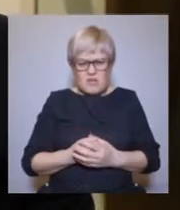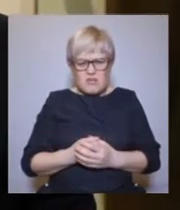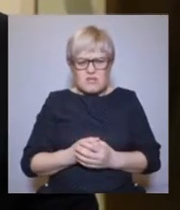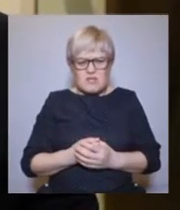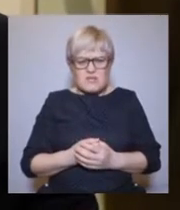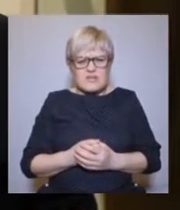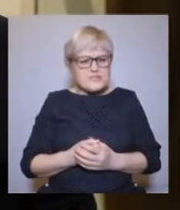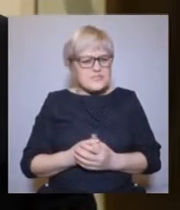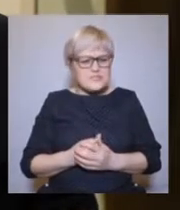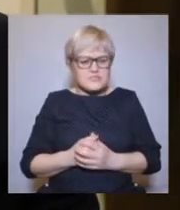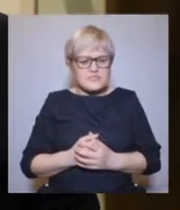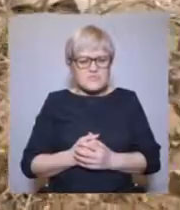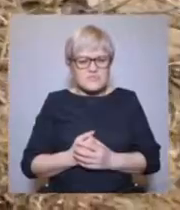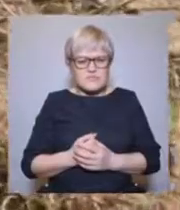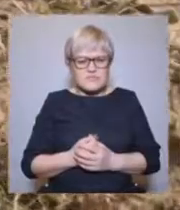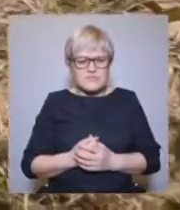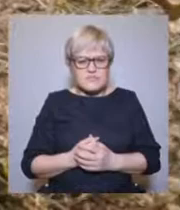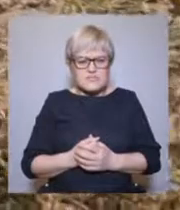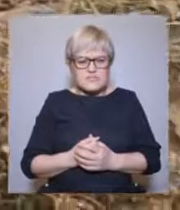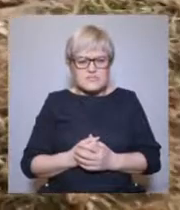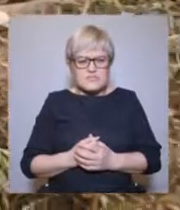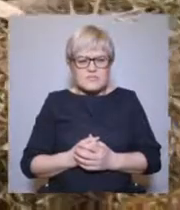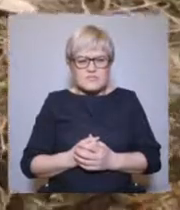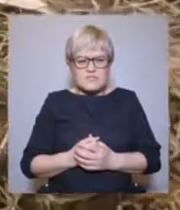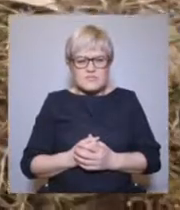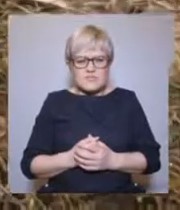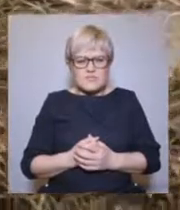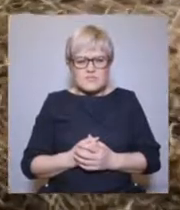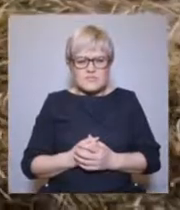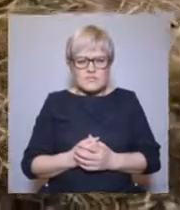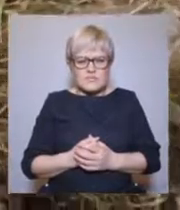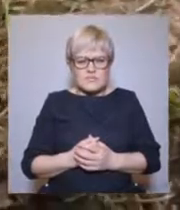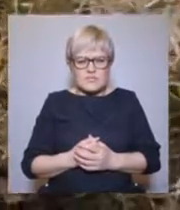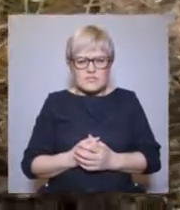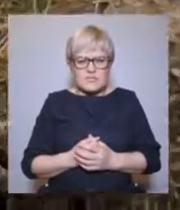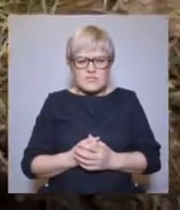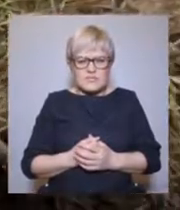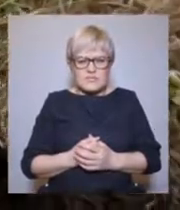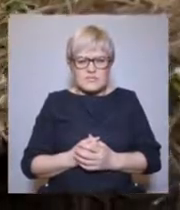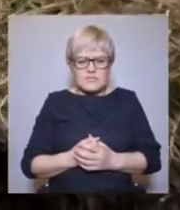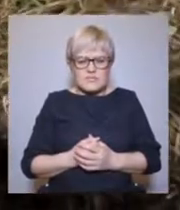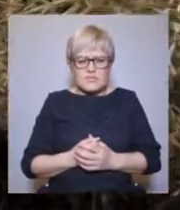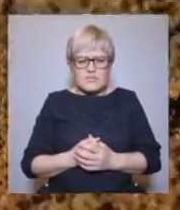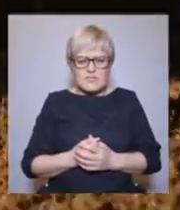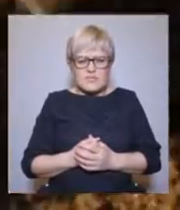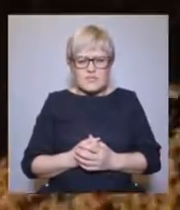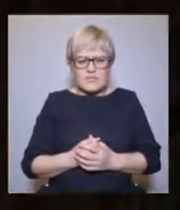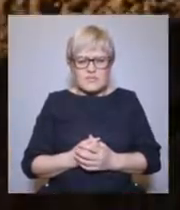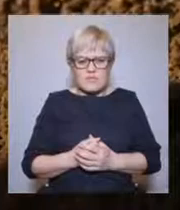городища также ушла туда, в Северную Сосьфу. Ситуация, конечно, удручающая, то есть смотреть на это не очень приятно.